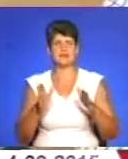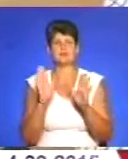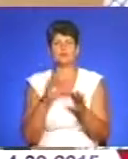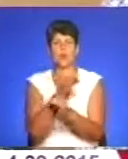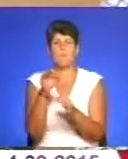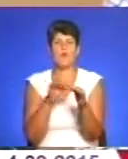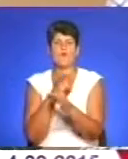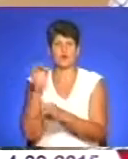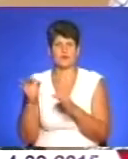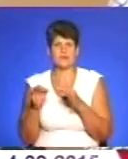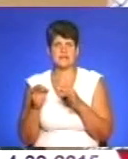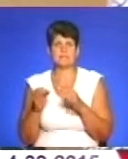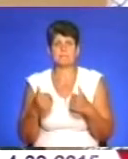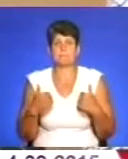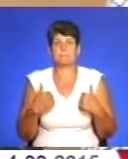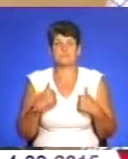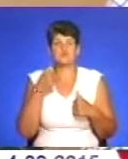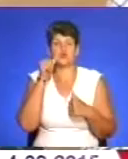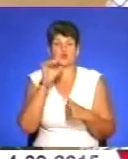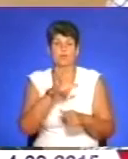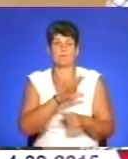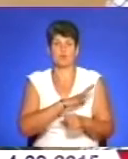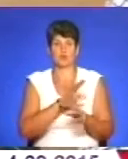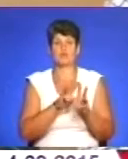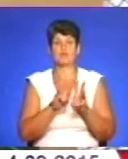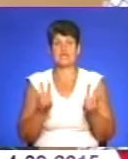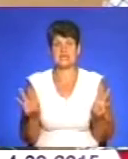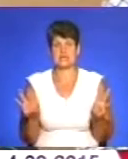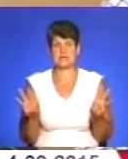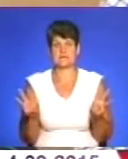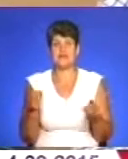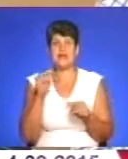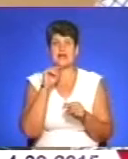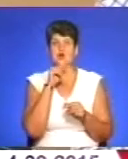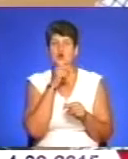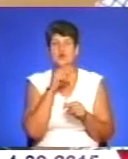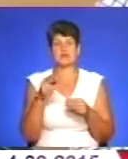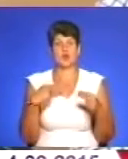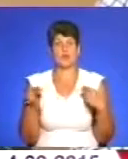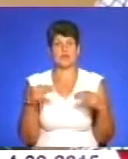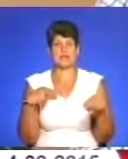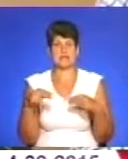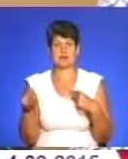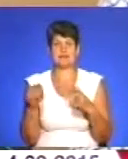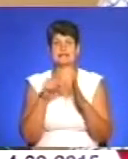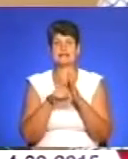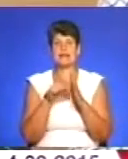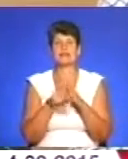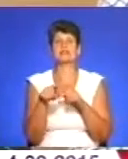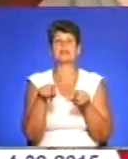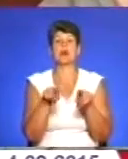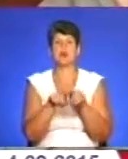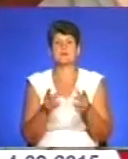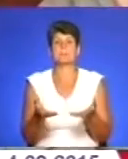обговорюватися. Ми вчора були в міністра економії та торгівлі, і вони також